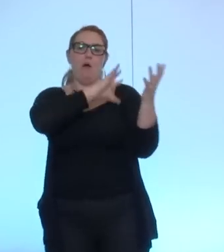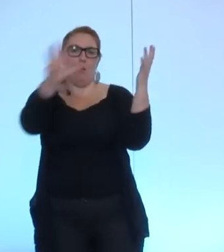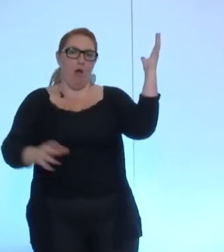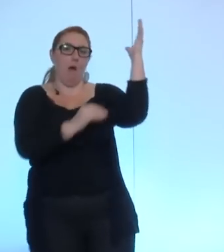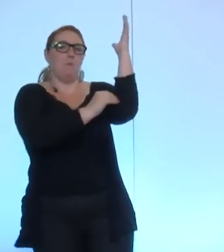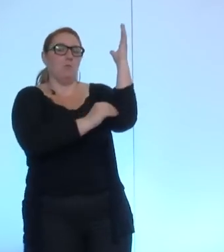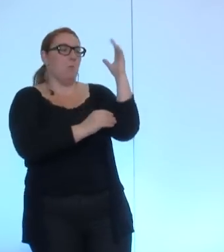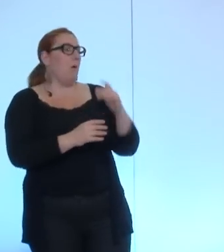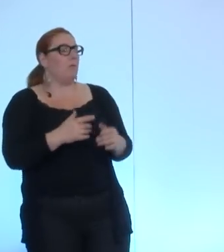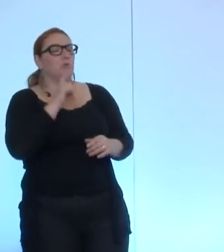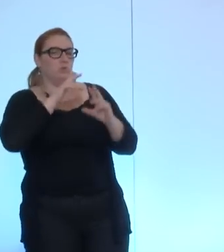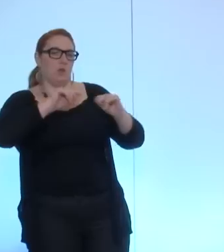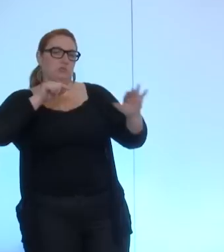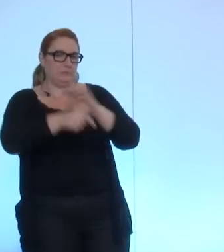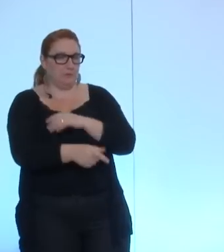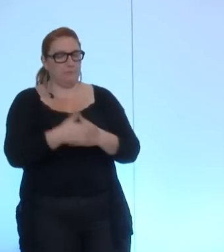je vous remercie